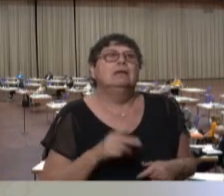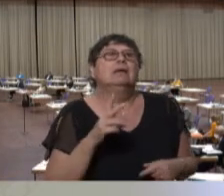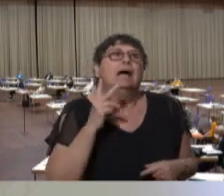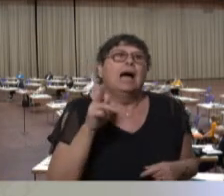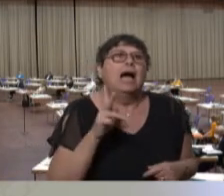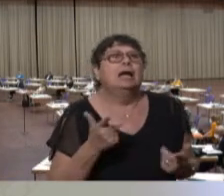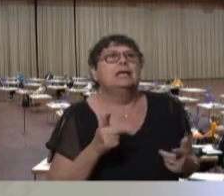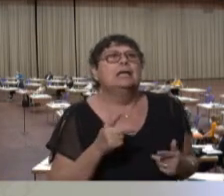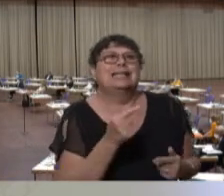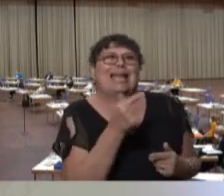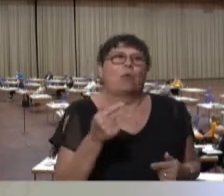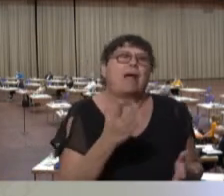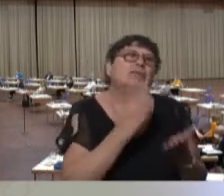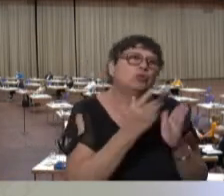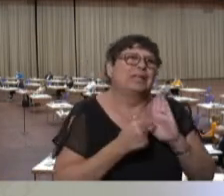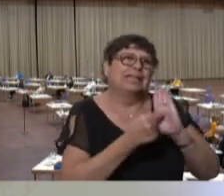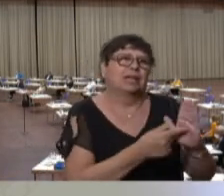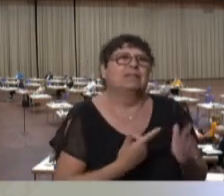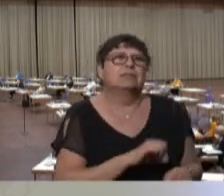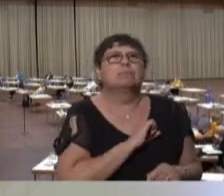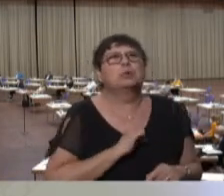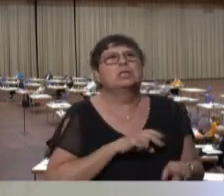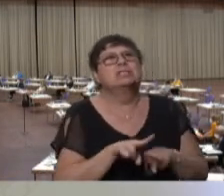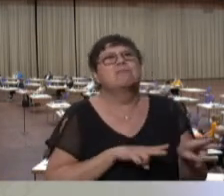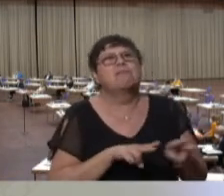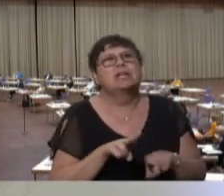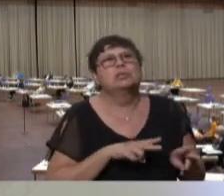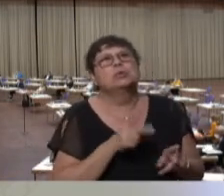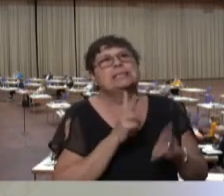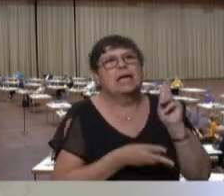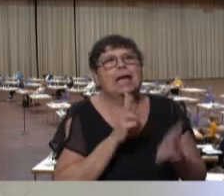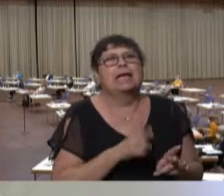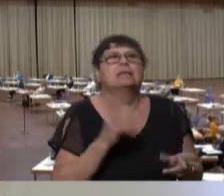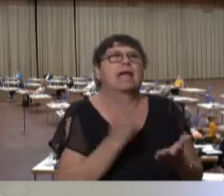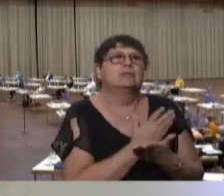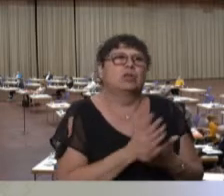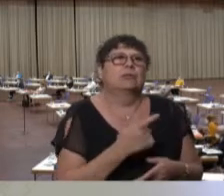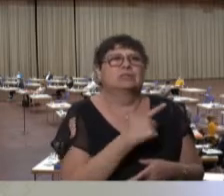Theobald hat darauf hingewiesen, Bundesverfassungsgerichtsentscheidung 2017,